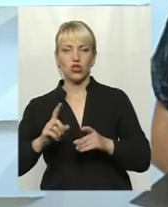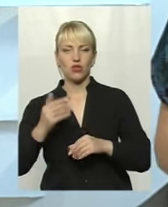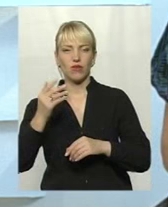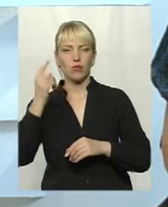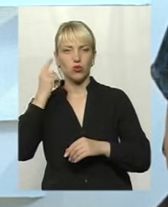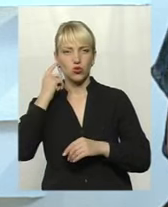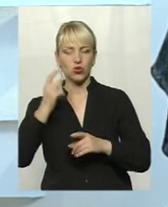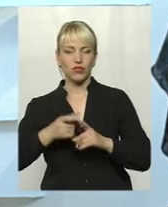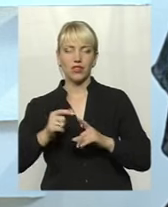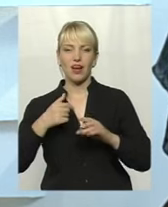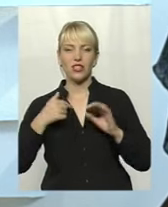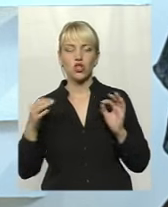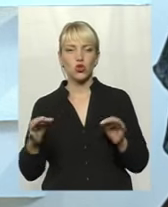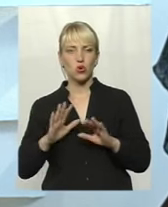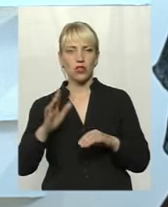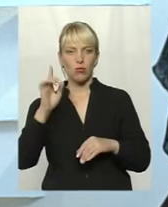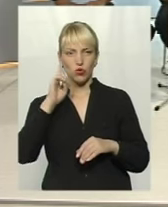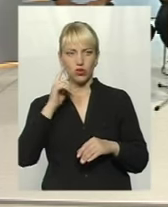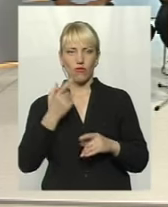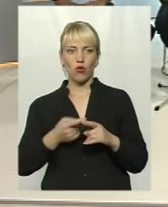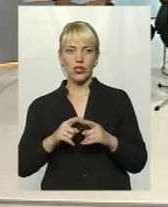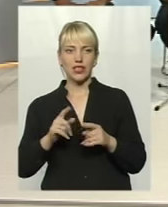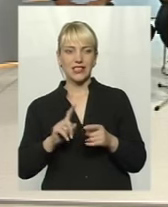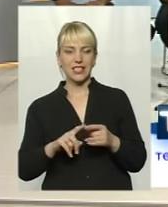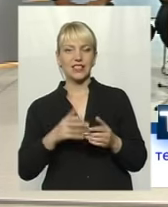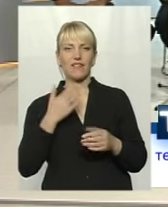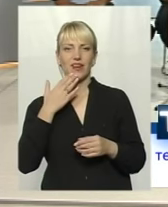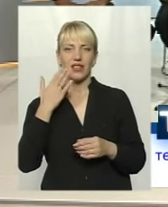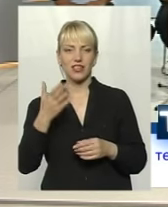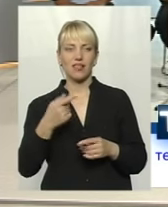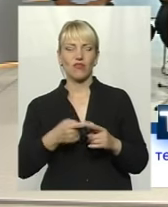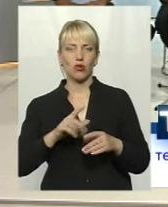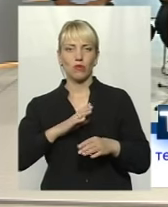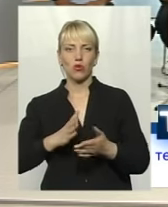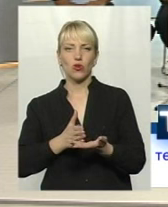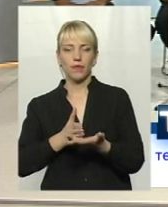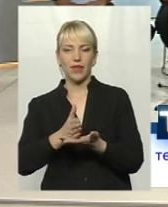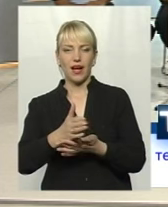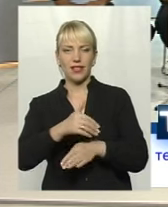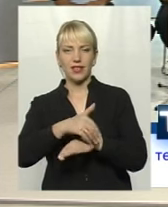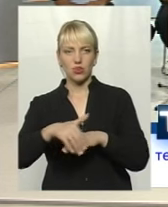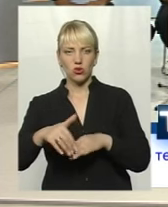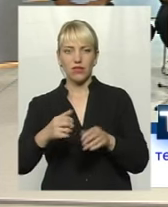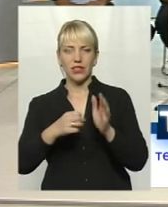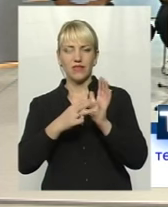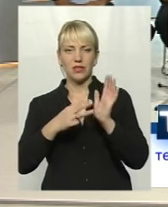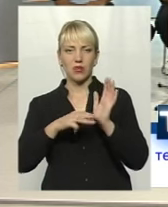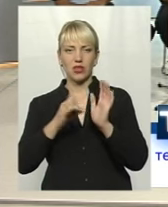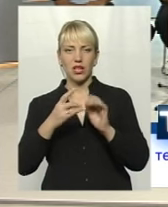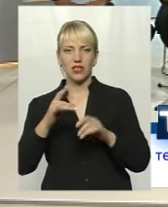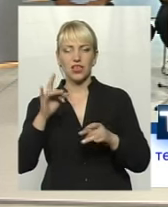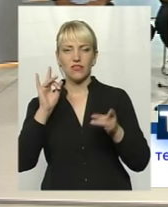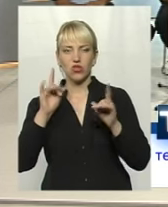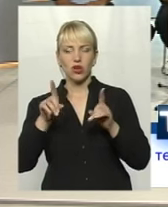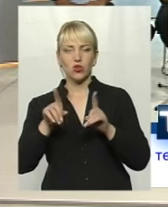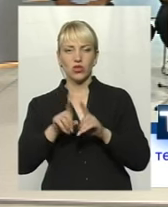Я нічого не почув. Ось це звернення, я вам його покажу. Воно адресоване було 18 травня. Звучало воно так. Старості села